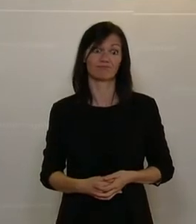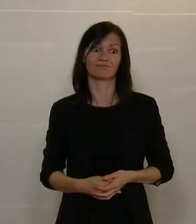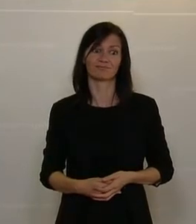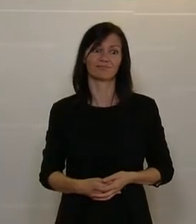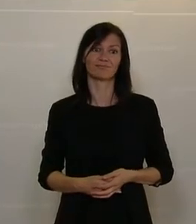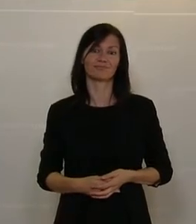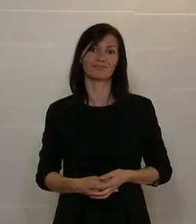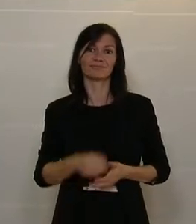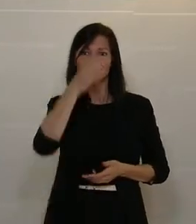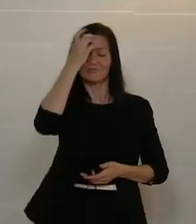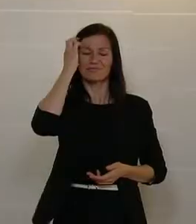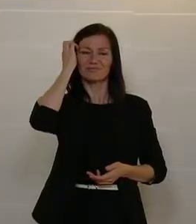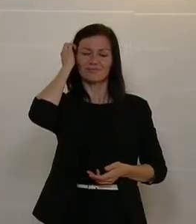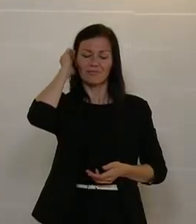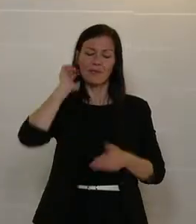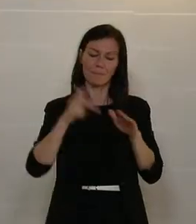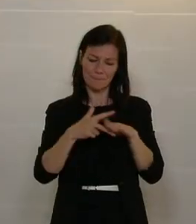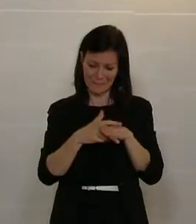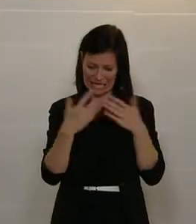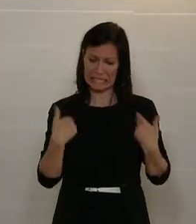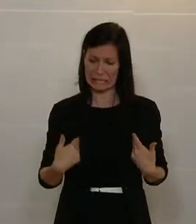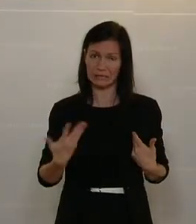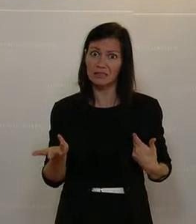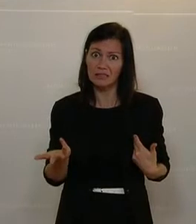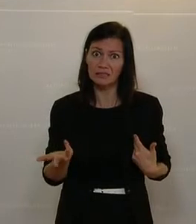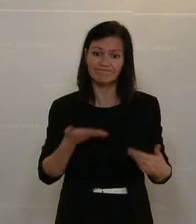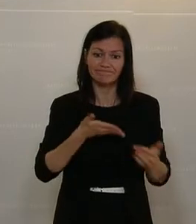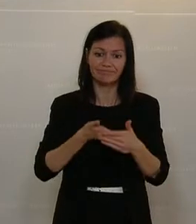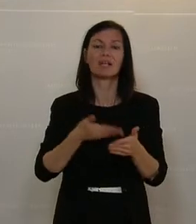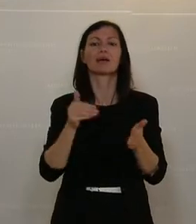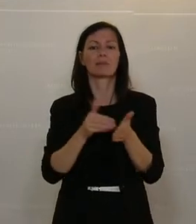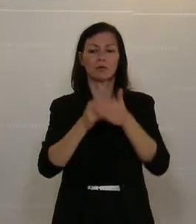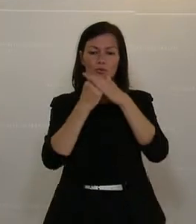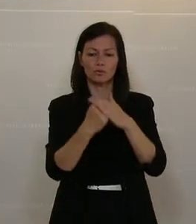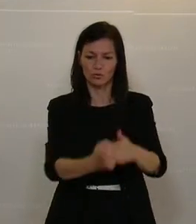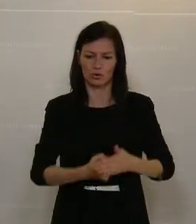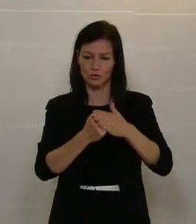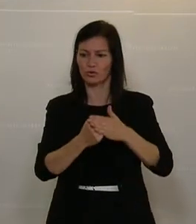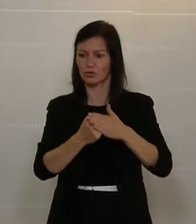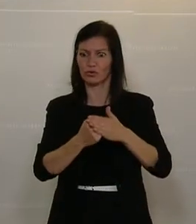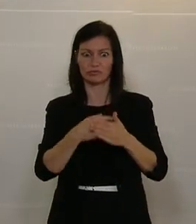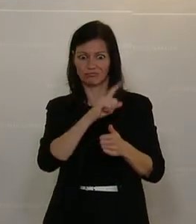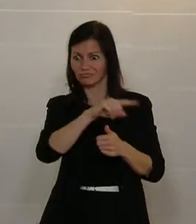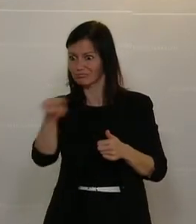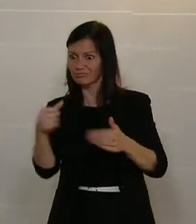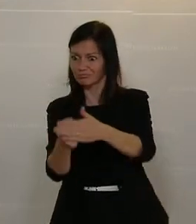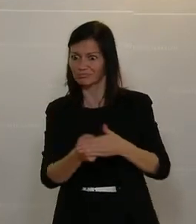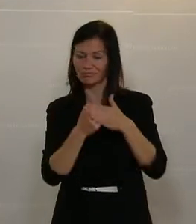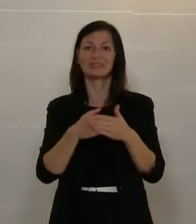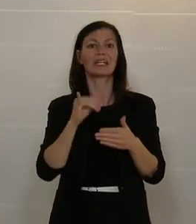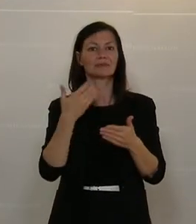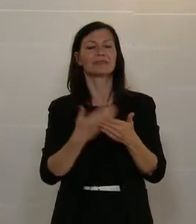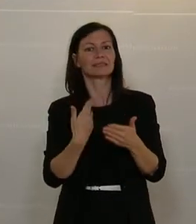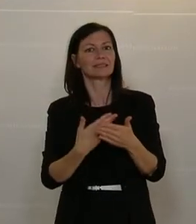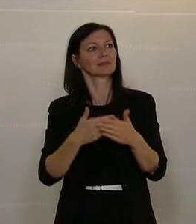Weil man aber mit einer Behinderung Unterstützung bei all diesen Dingen braucht, ist es notwendig, dafür Sorge zu tragen, dass hier alles getan wird, um diese